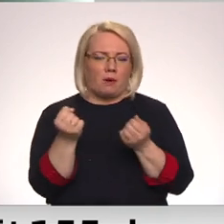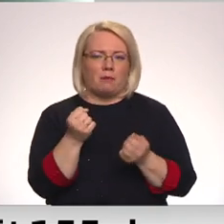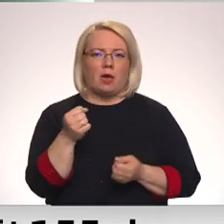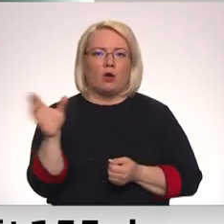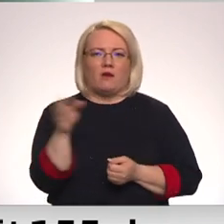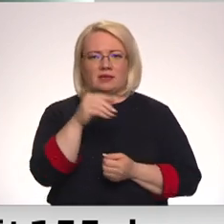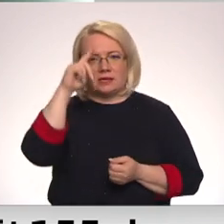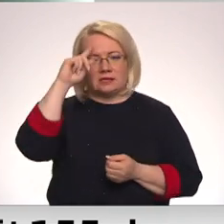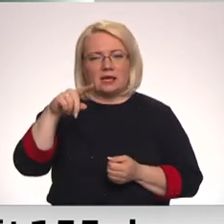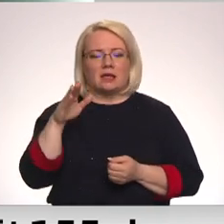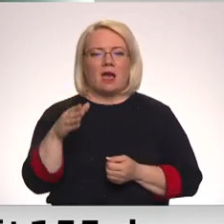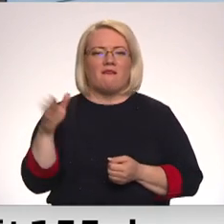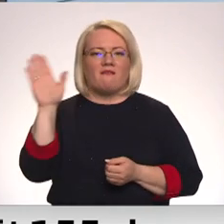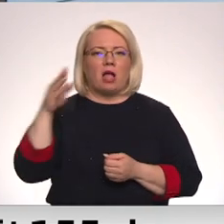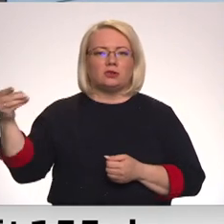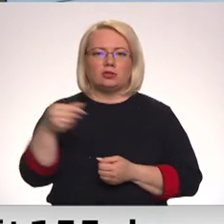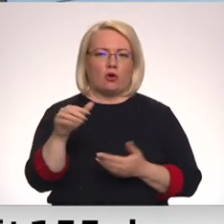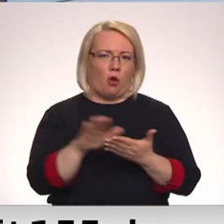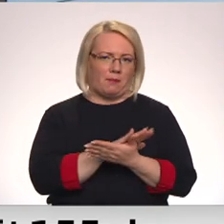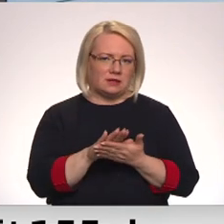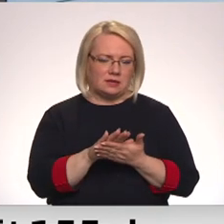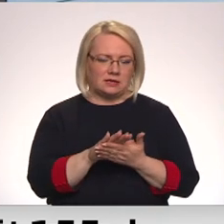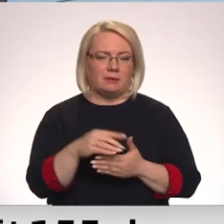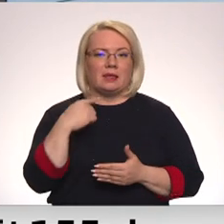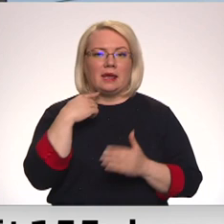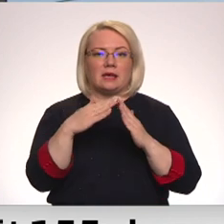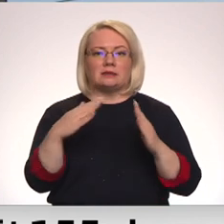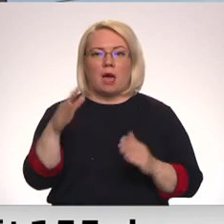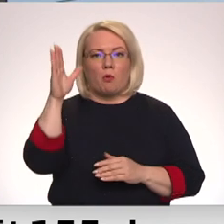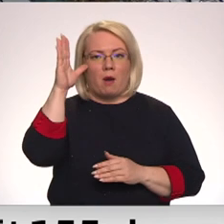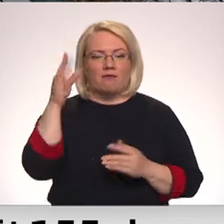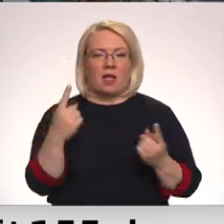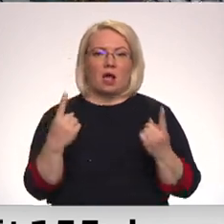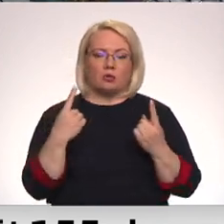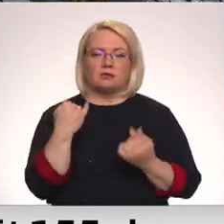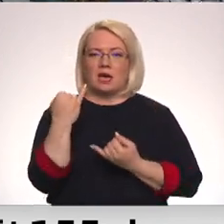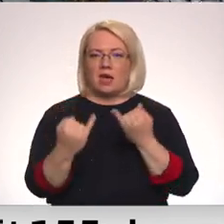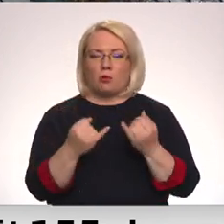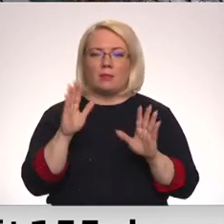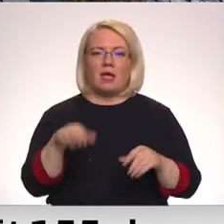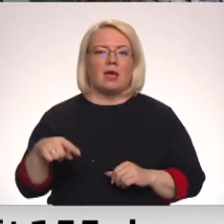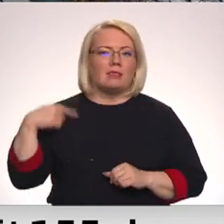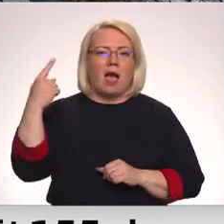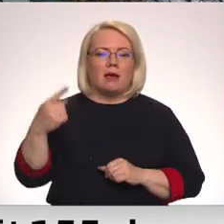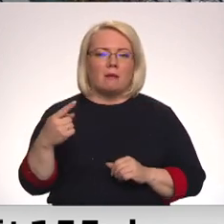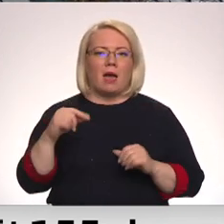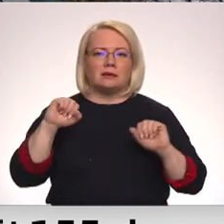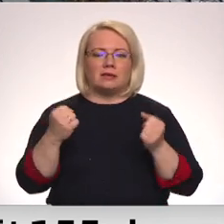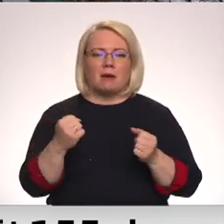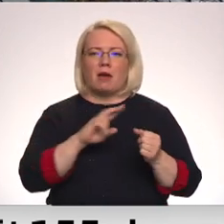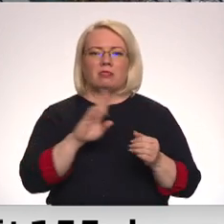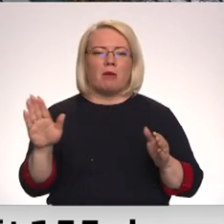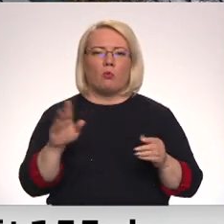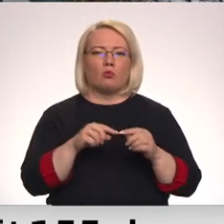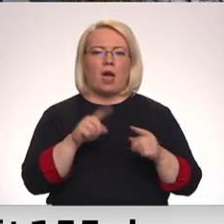tiks nav kompensēts no valsts budžeta. Bet Rīgas namu pārvalnieks aktualizēja, ka jārūpējas, lai nākamajā ziemā netiktu atslēgt apkuru tik